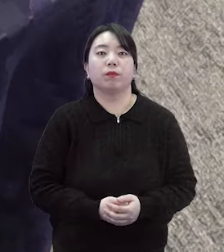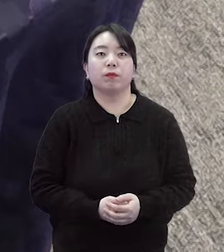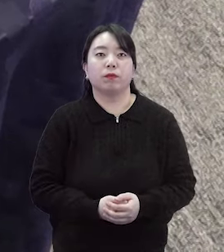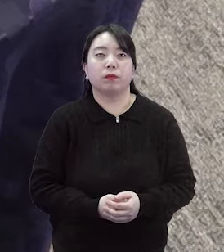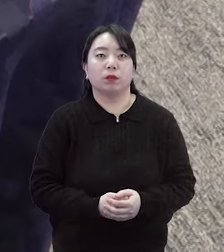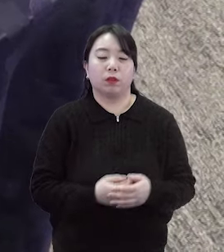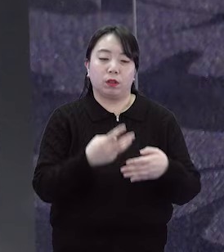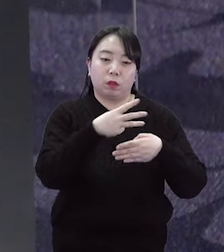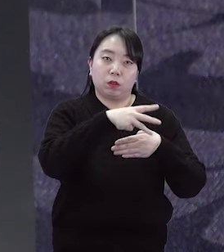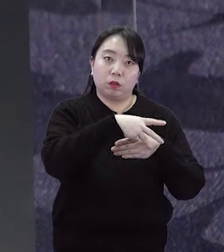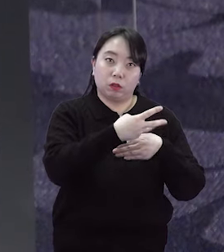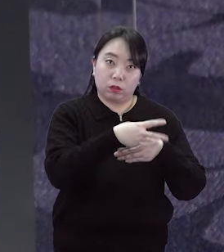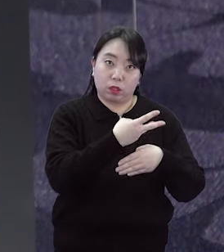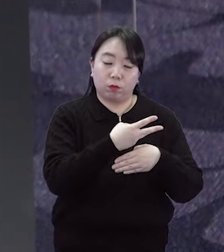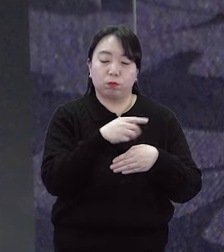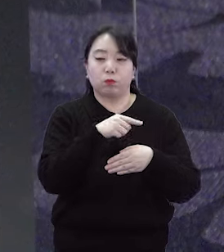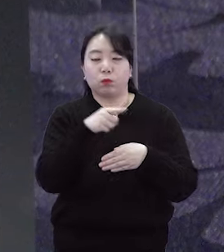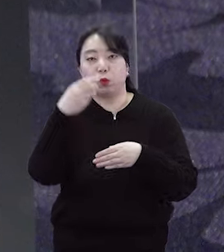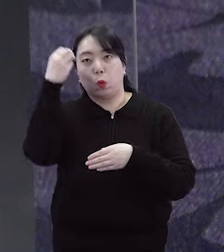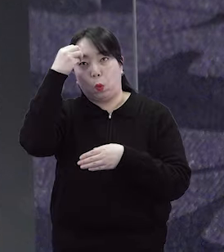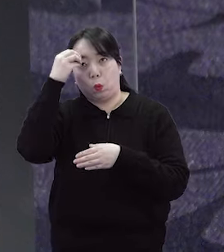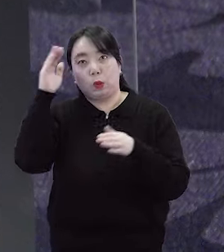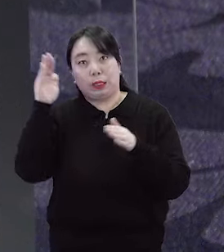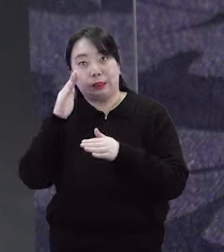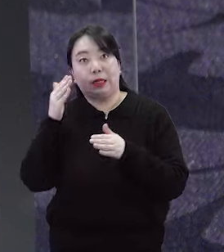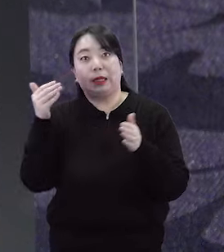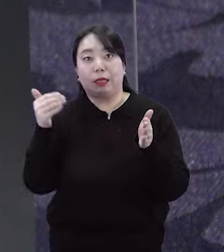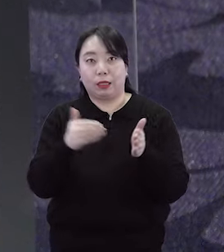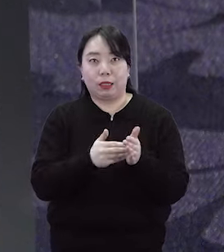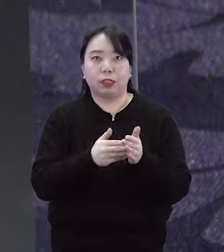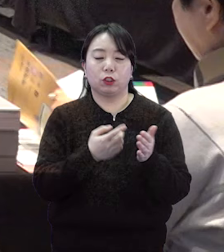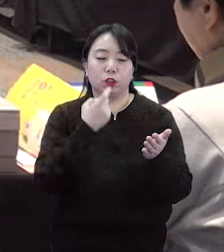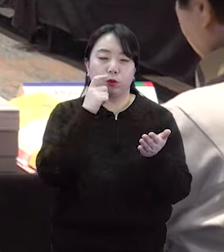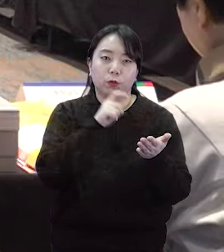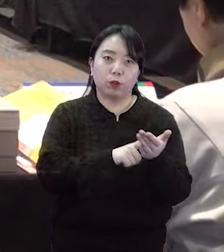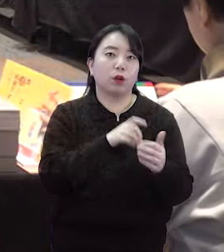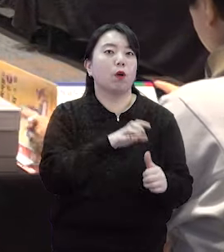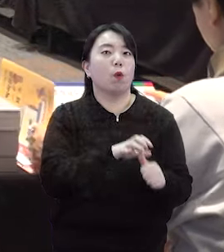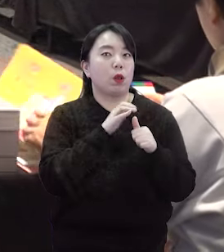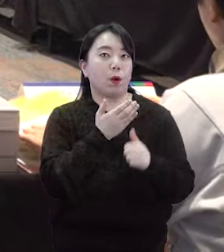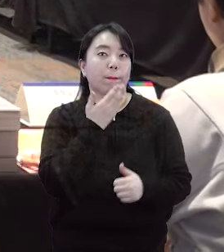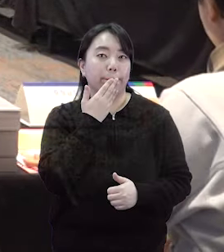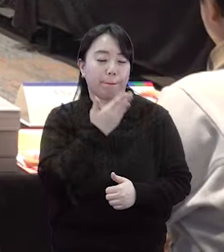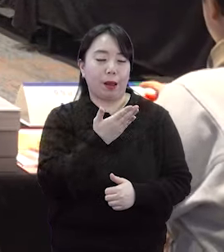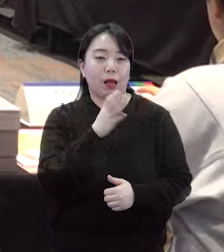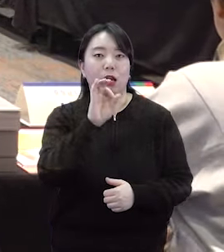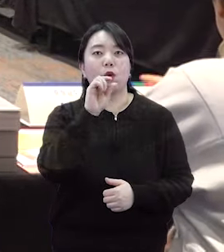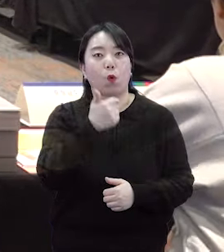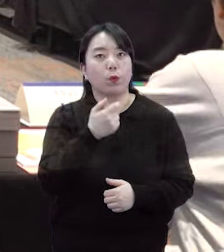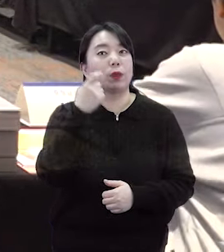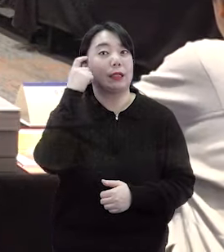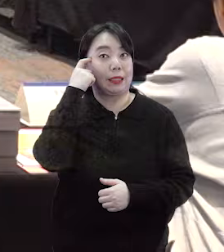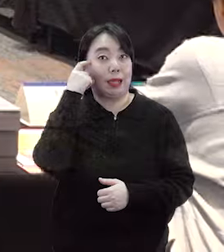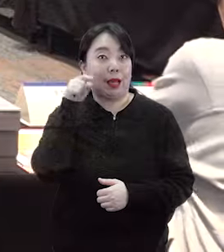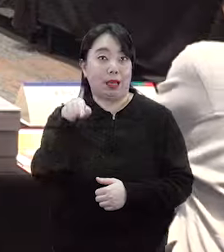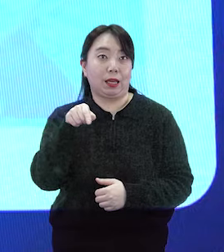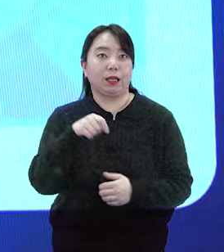된 건데요 초등학교 3학년부터 고등학생까지 손쉽게 활용할 수 있는 온생각은요